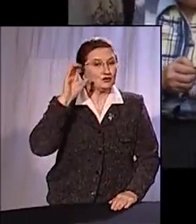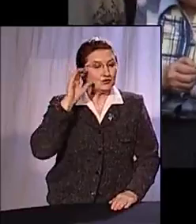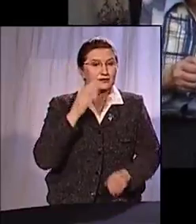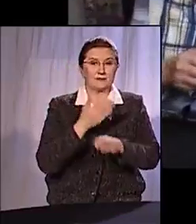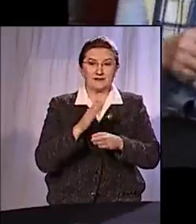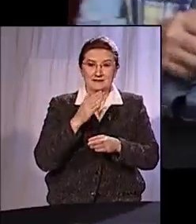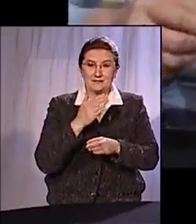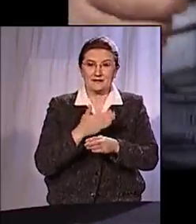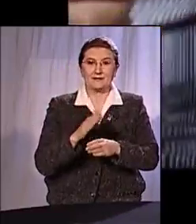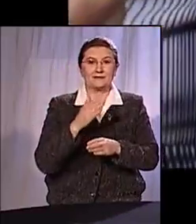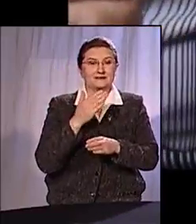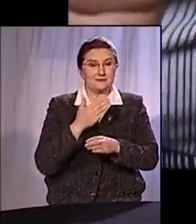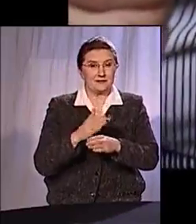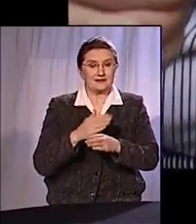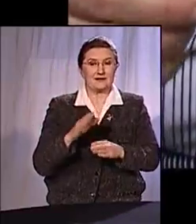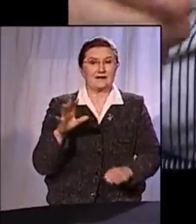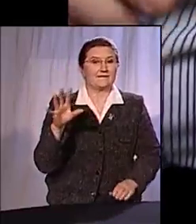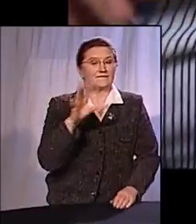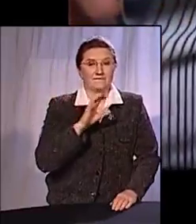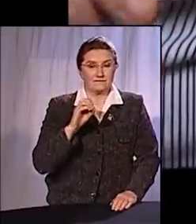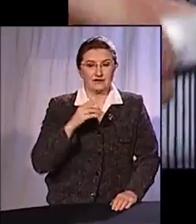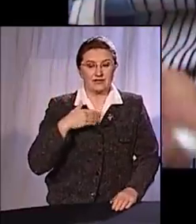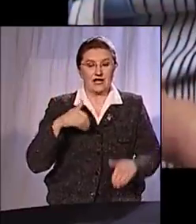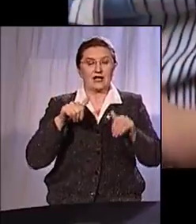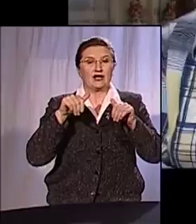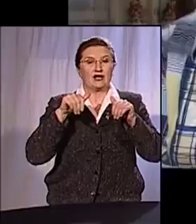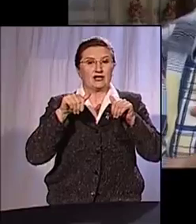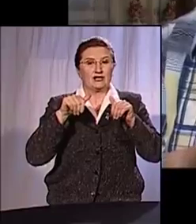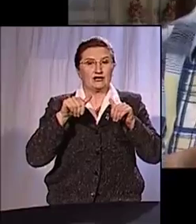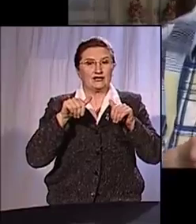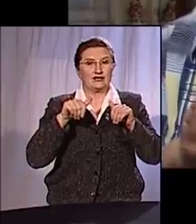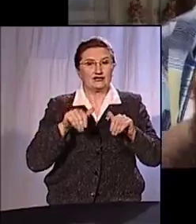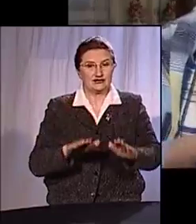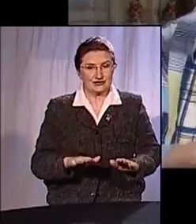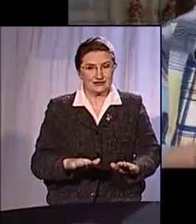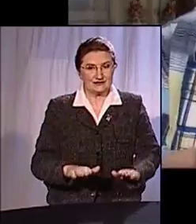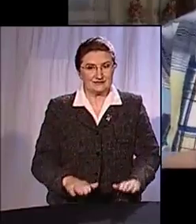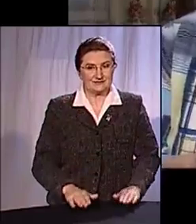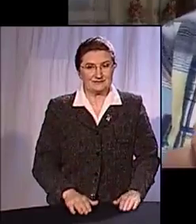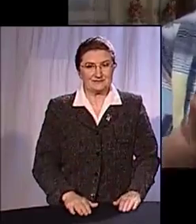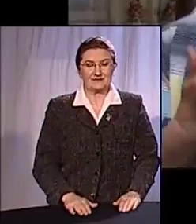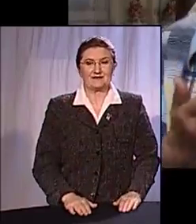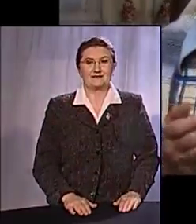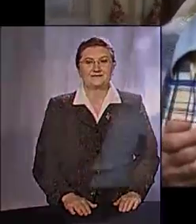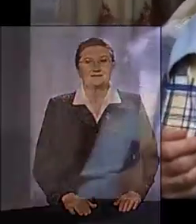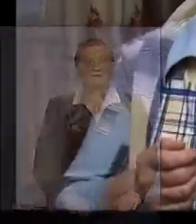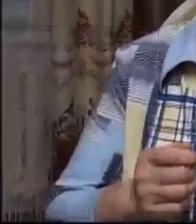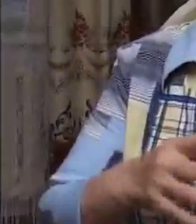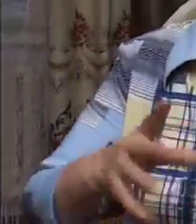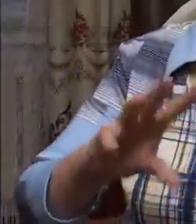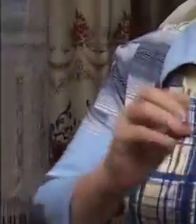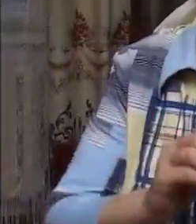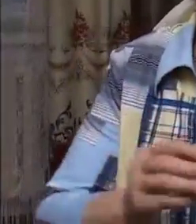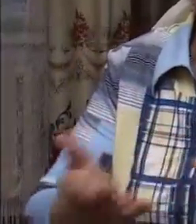постепенно, постепенно, все, я решила, и пошла, и покаялась. Потом я